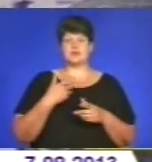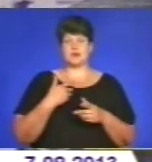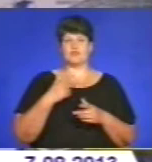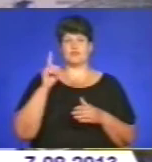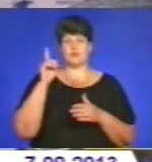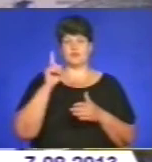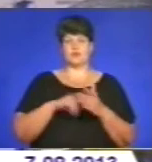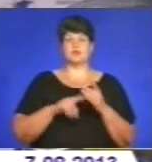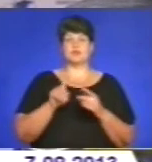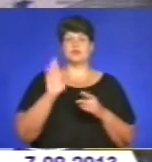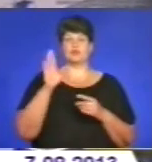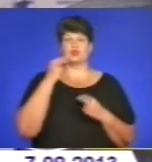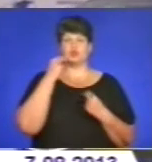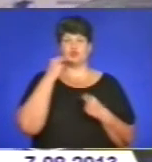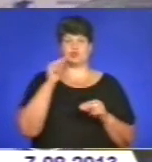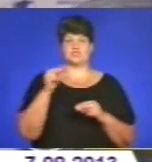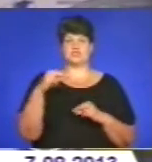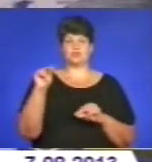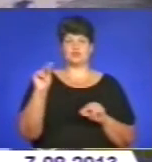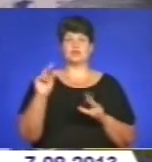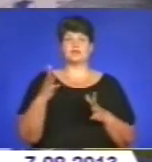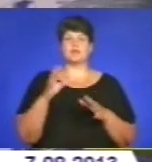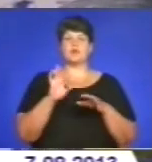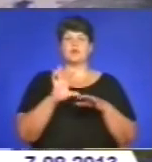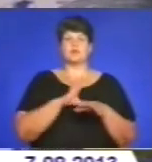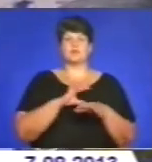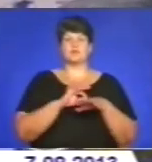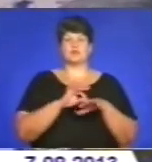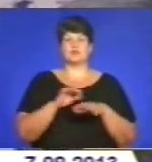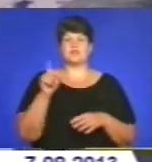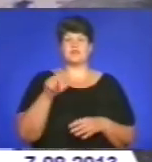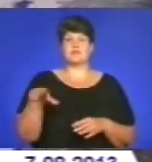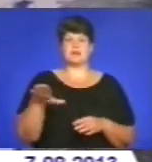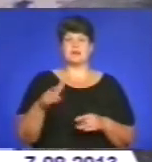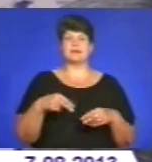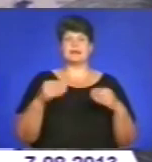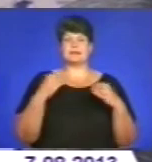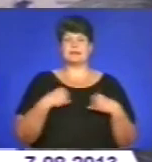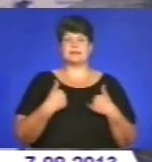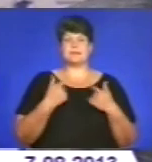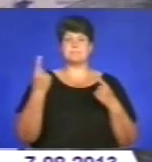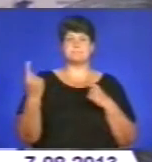найкращий чемпіонат в цій категорії, коли-либо проводимо в Європі. І це дасть нам, як говориться,